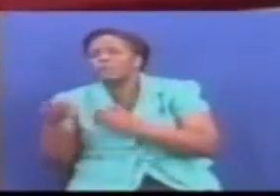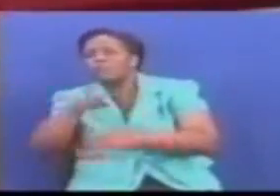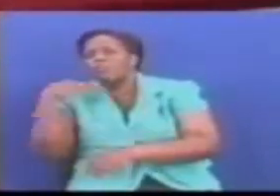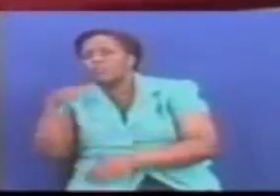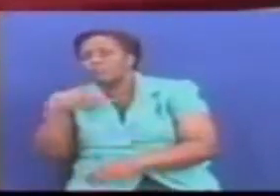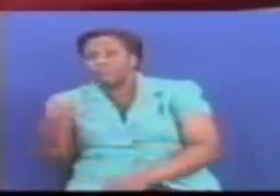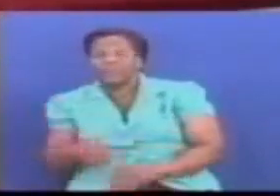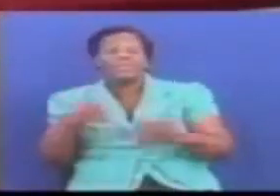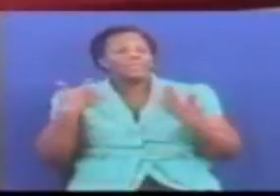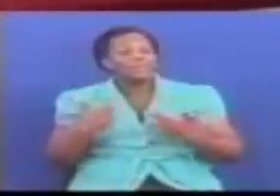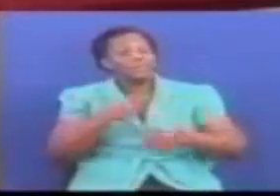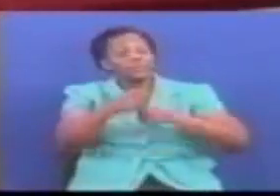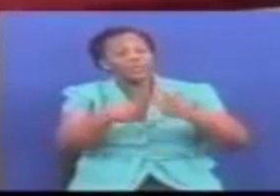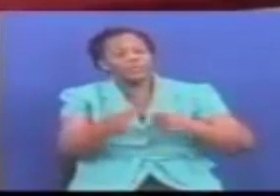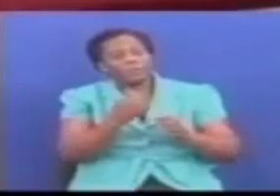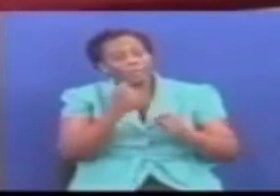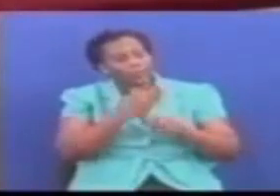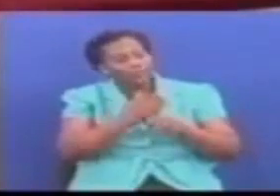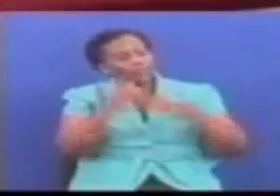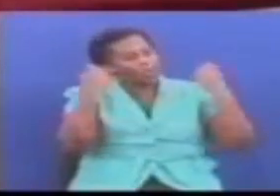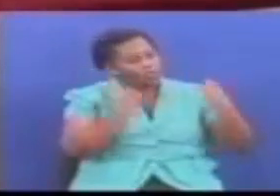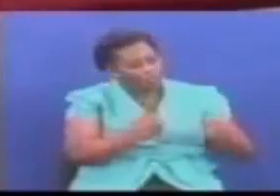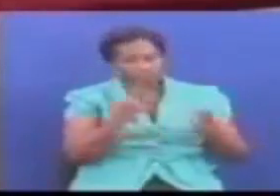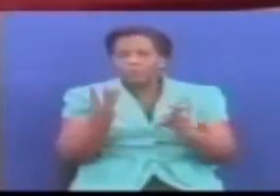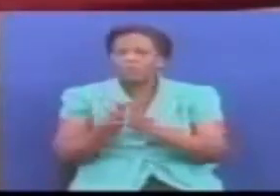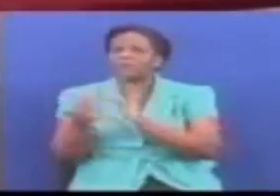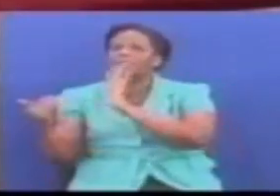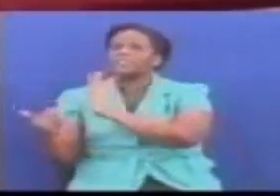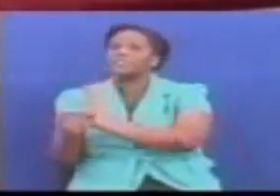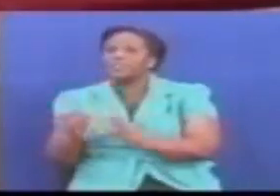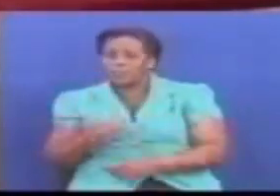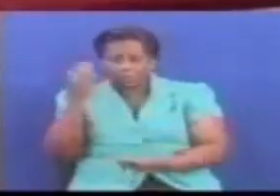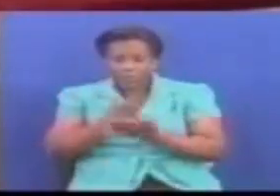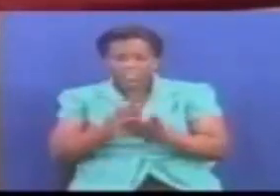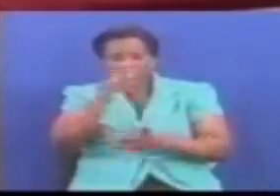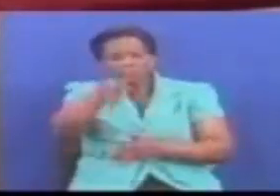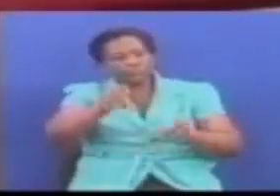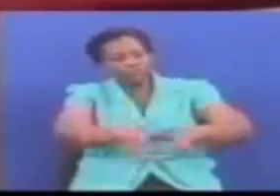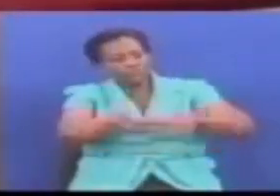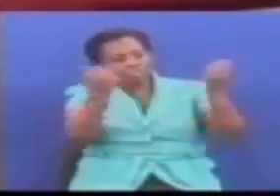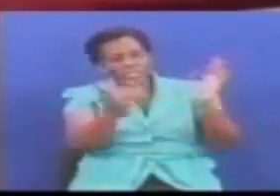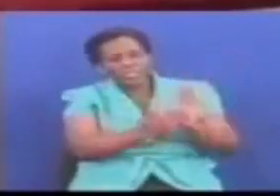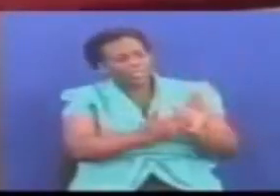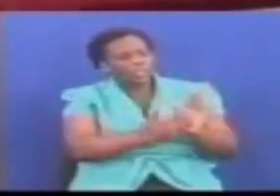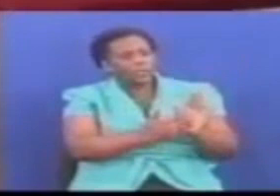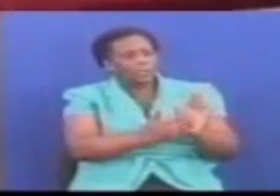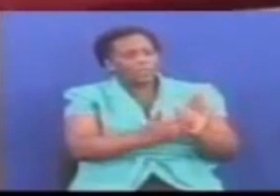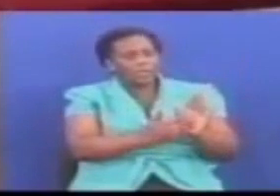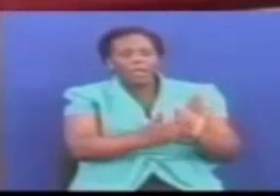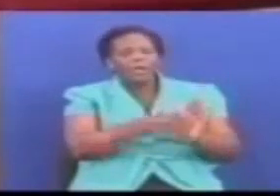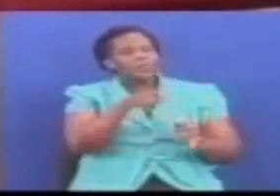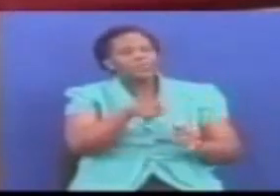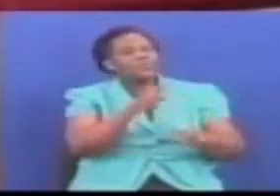tutahenderea kutumia nguvu na sheria Kwa kikishwa kwamba Hakuna hatakai fuunja sheria Yoyota hatakai fuunja sheria Hata